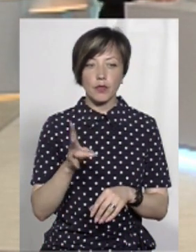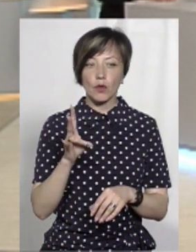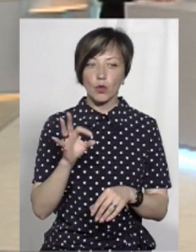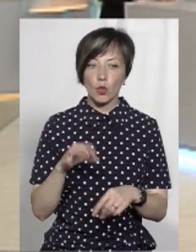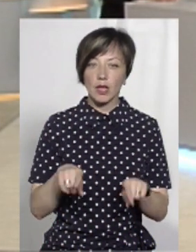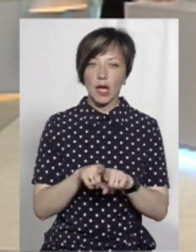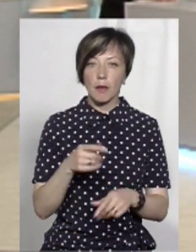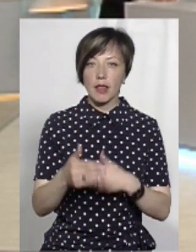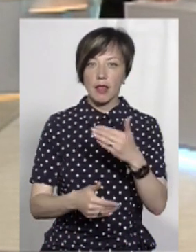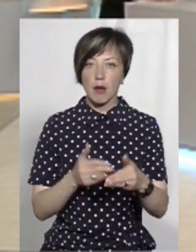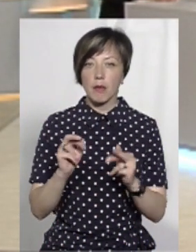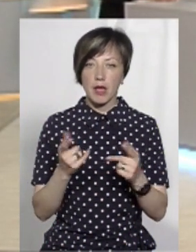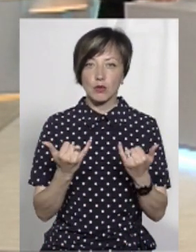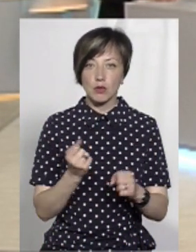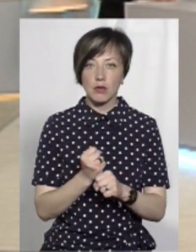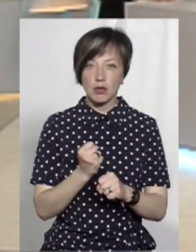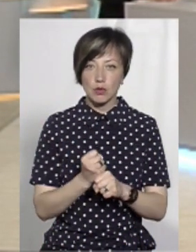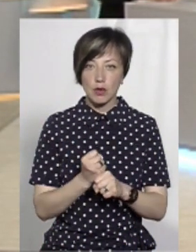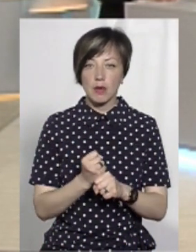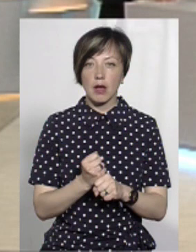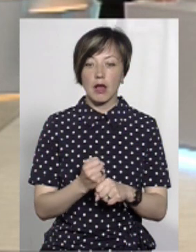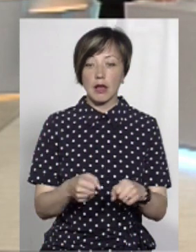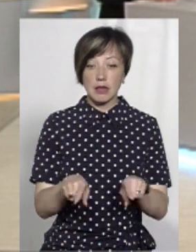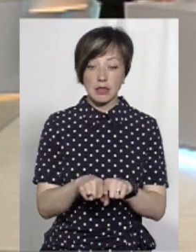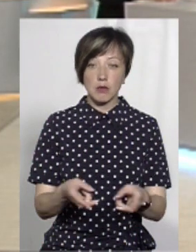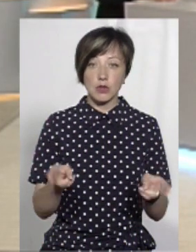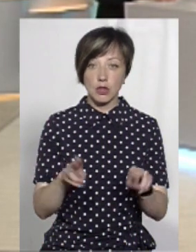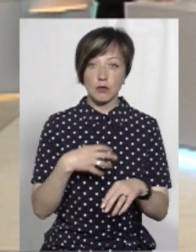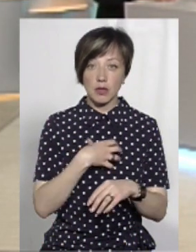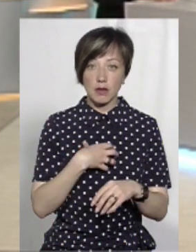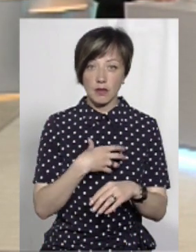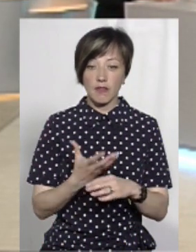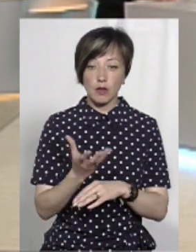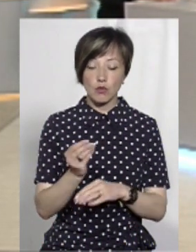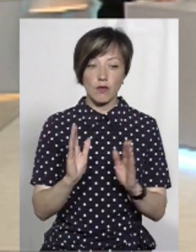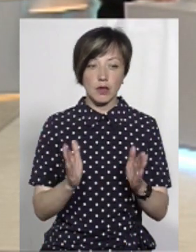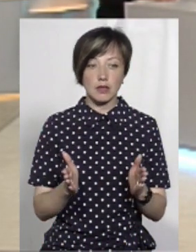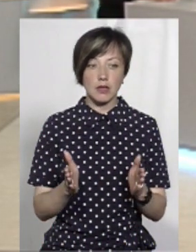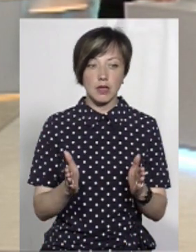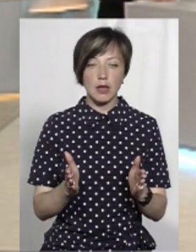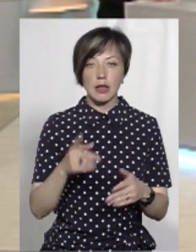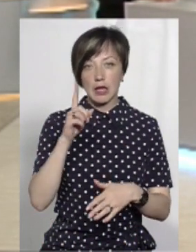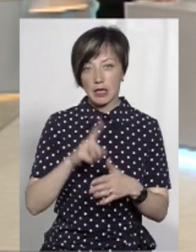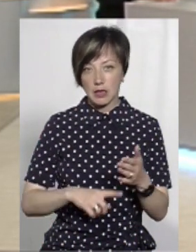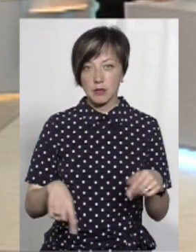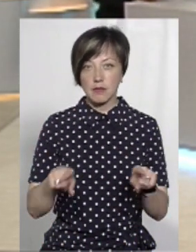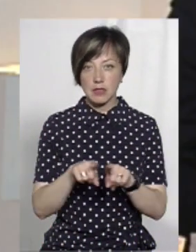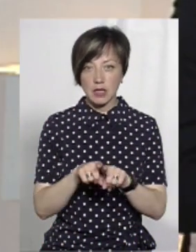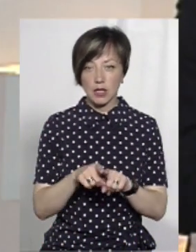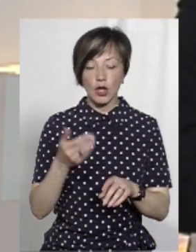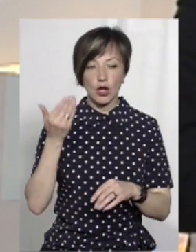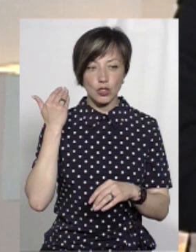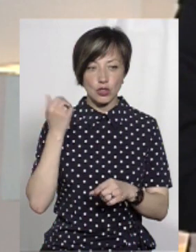Такими темпами, як ми сьогодні працюємо і, дай Бог, так само залишимо його в пріоритеті і будемо фінансувати, ми надіємося все-таки